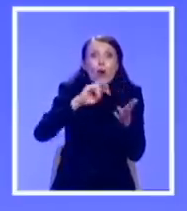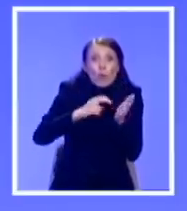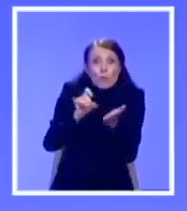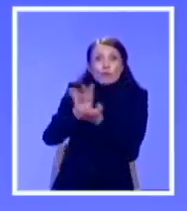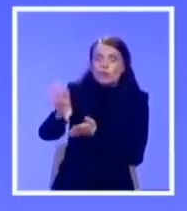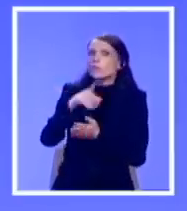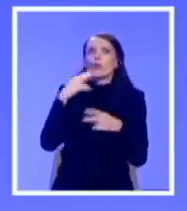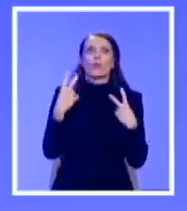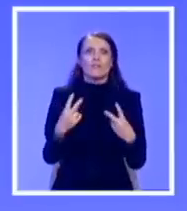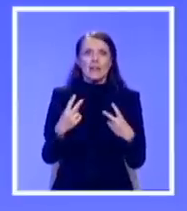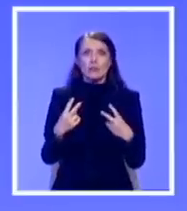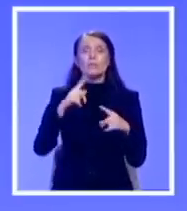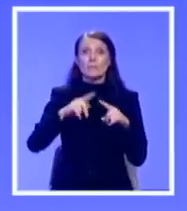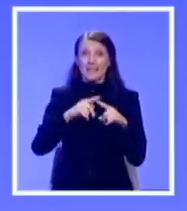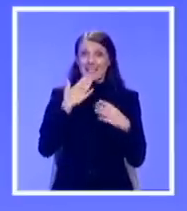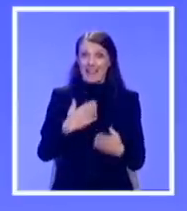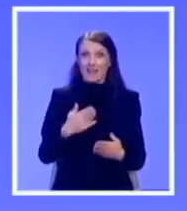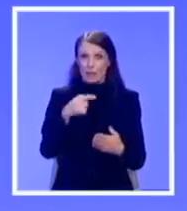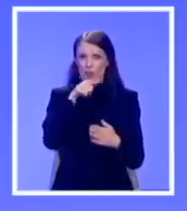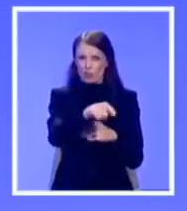politici, Sosiliška partija Srbije